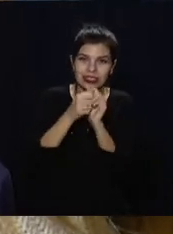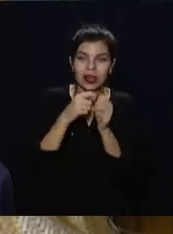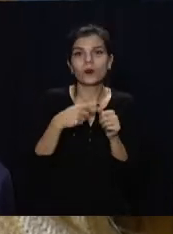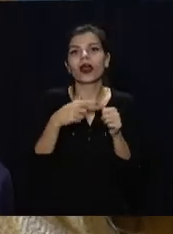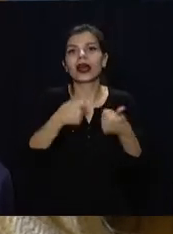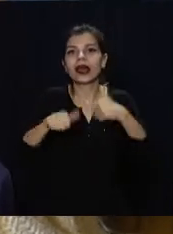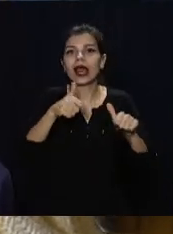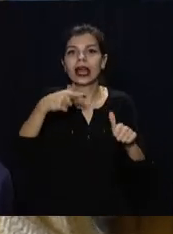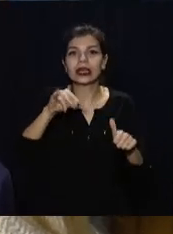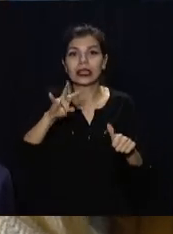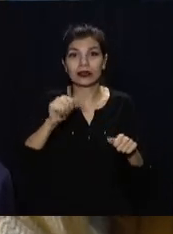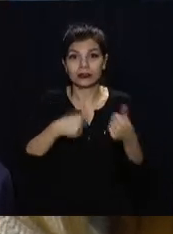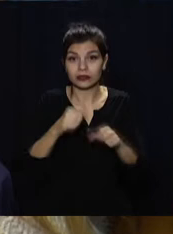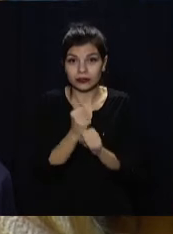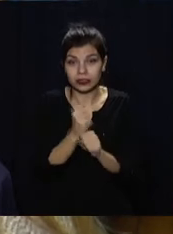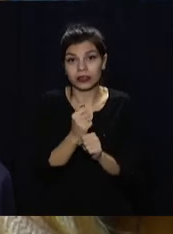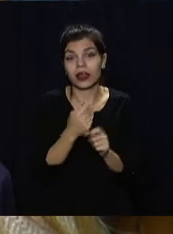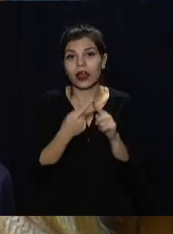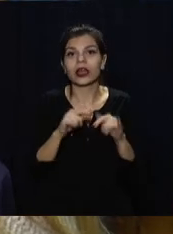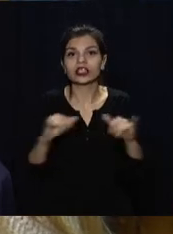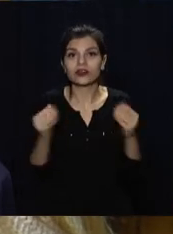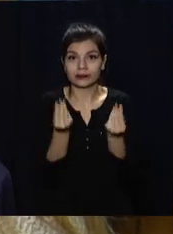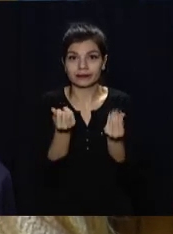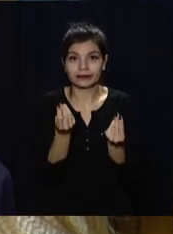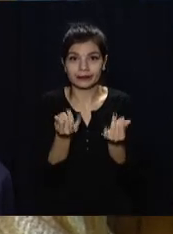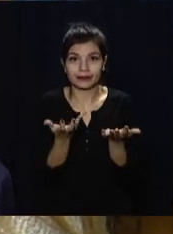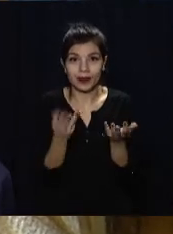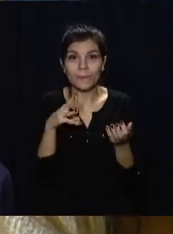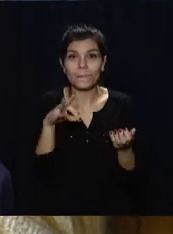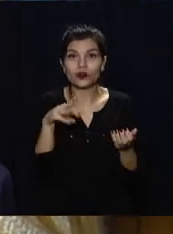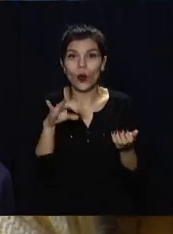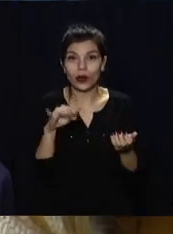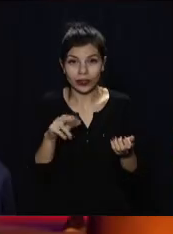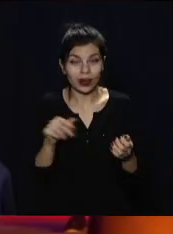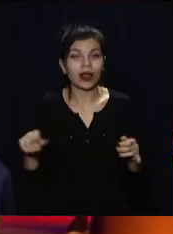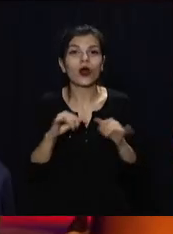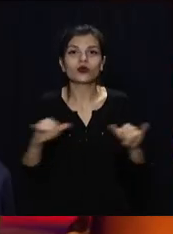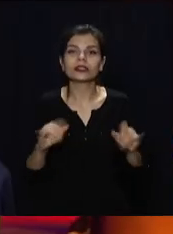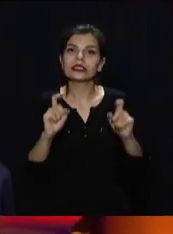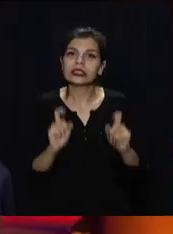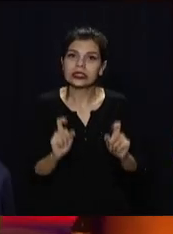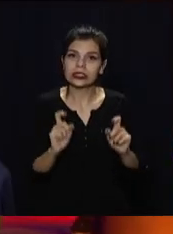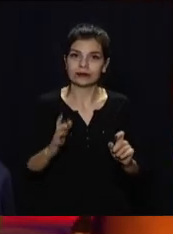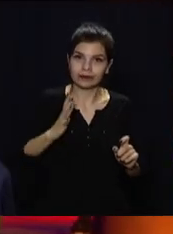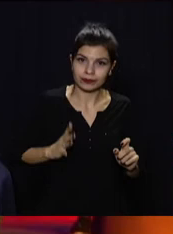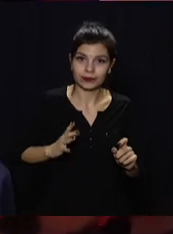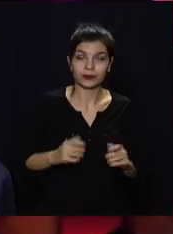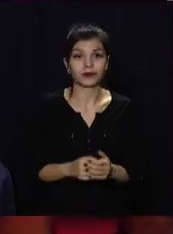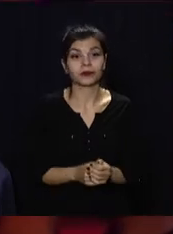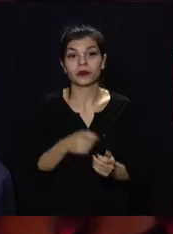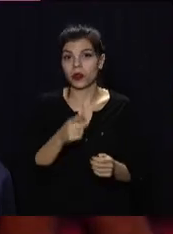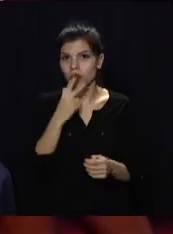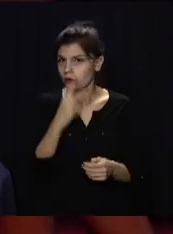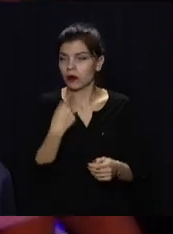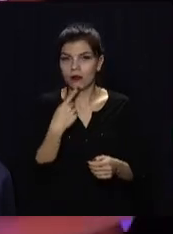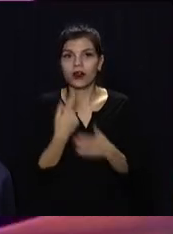Тобто це речі, які в принципі розвивають моторику, вони розвивають усідчевість. Прогрес помітно. Після кількох занять, кажуть